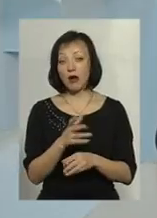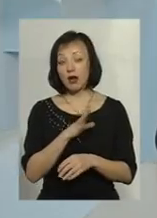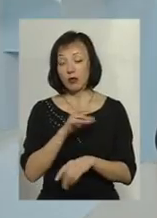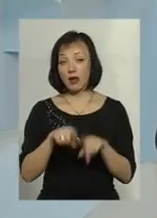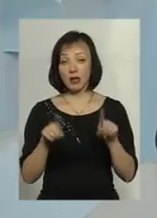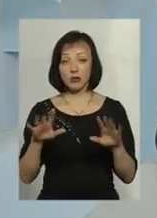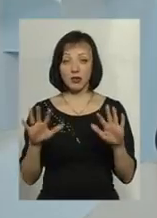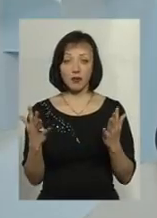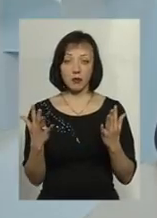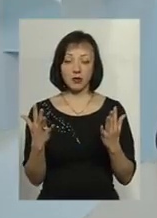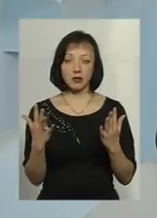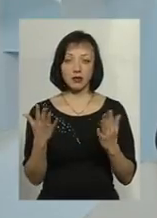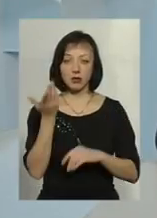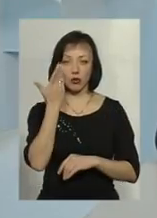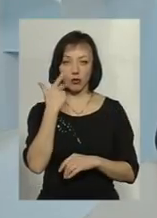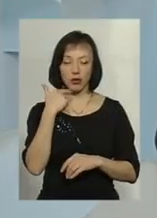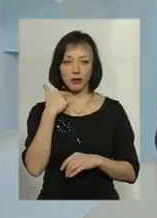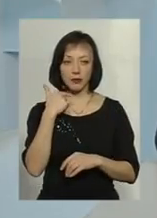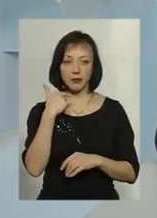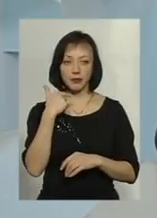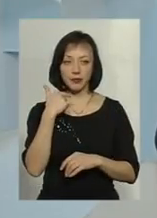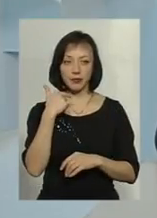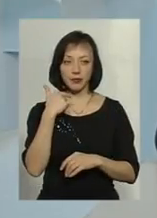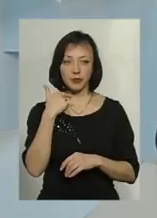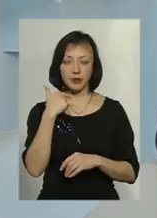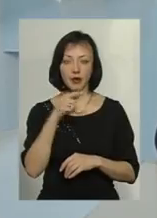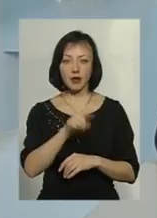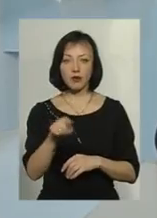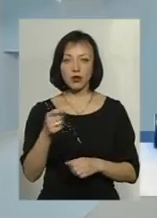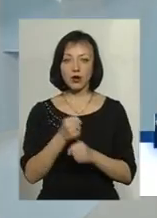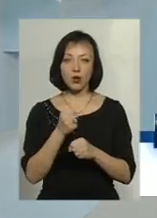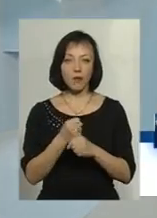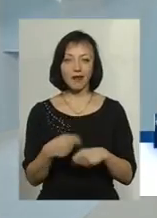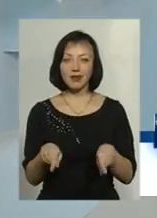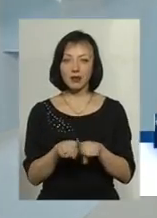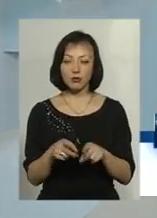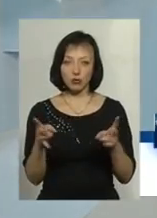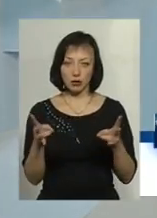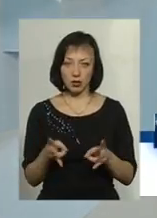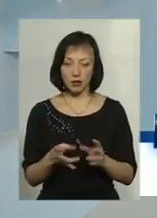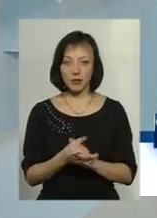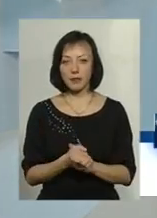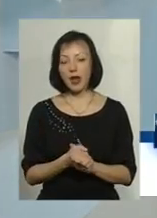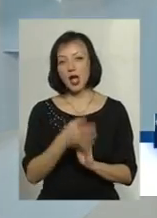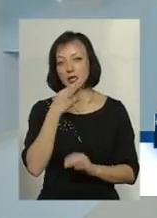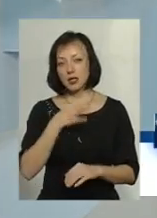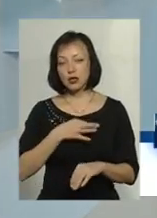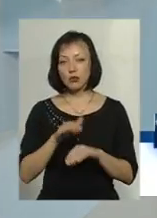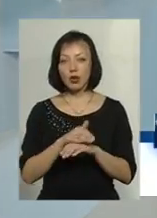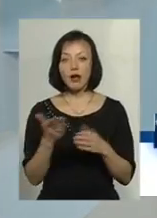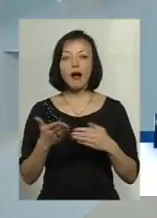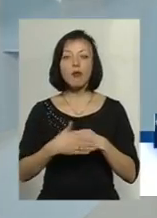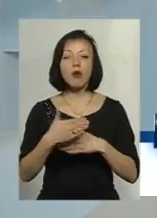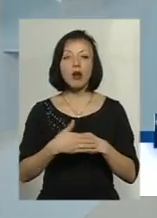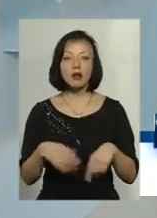випадки, звичайно, коли вони роблять не те, слід і бувають. Скажіть, будь ласка, а яке покарання за